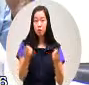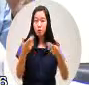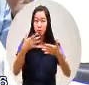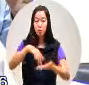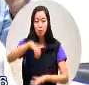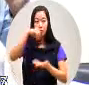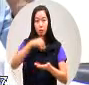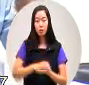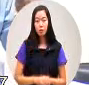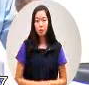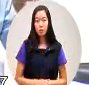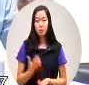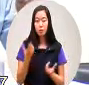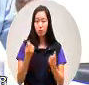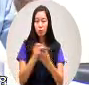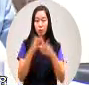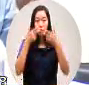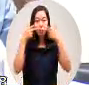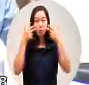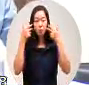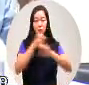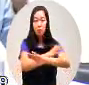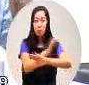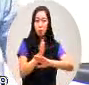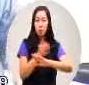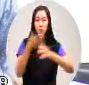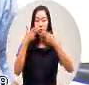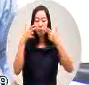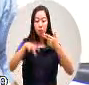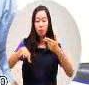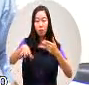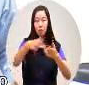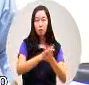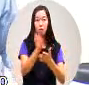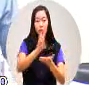原住民乡的部落用水